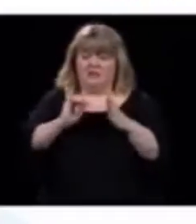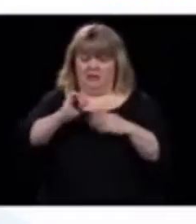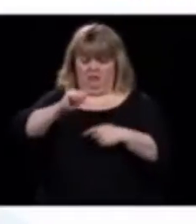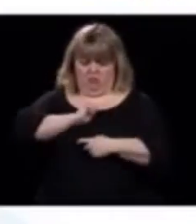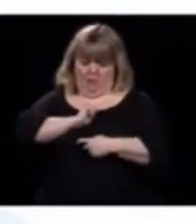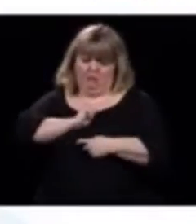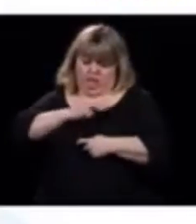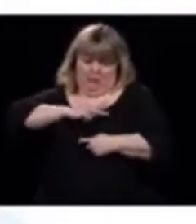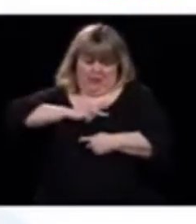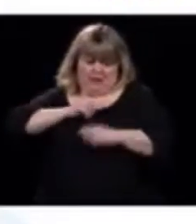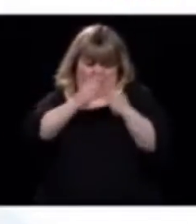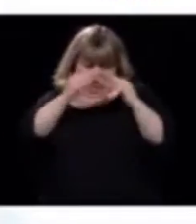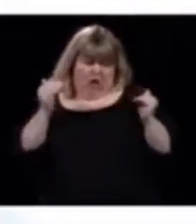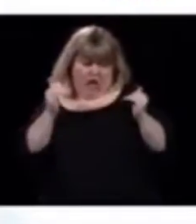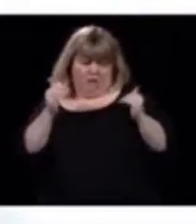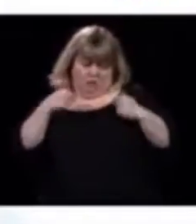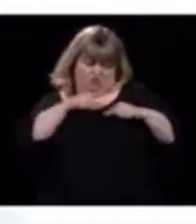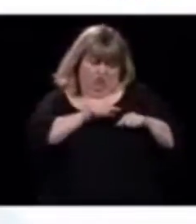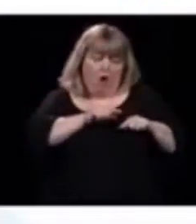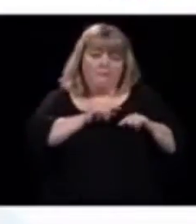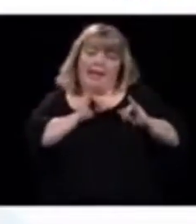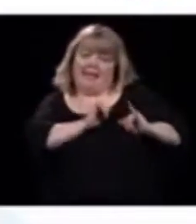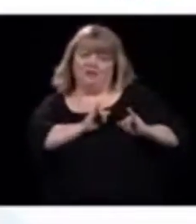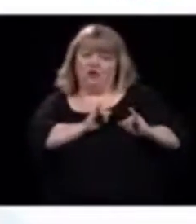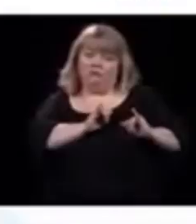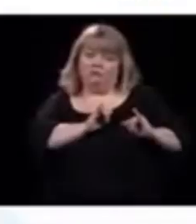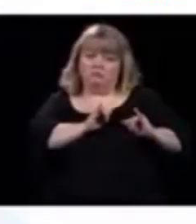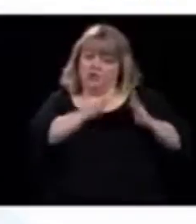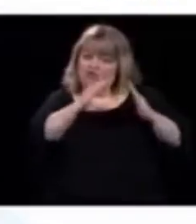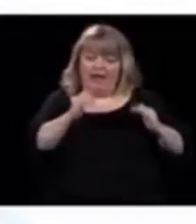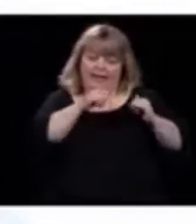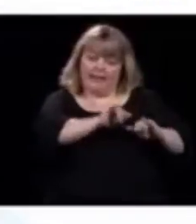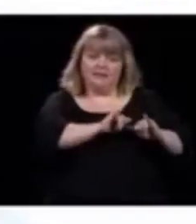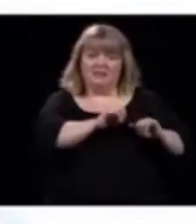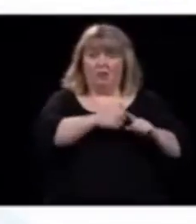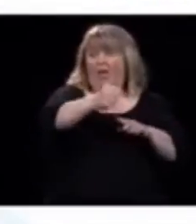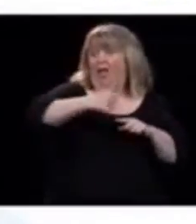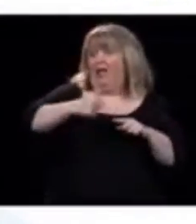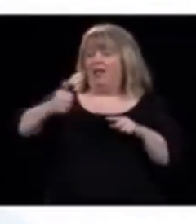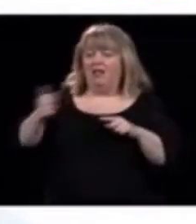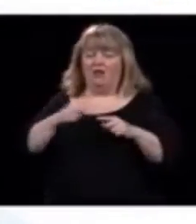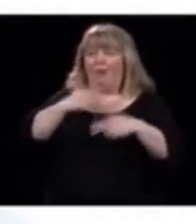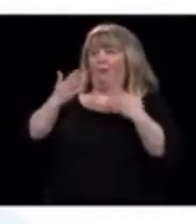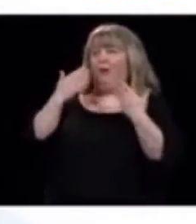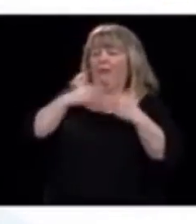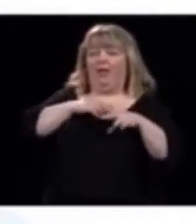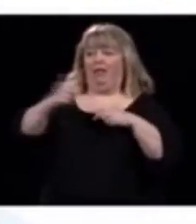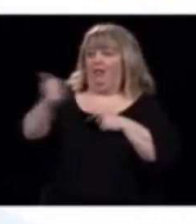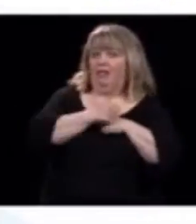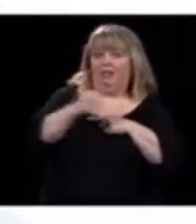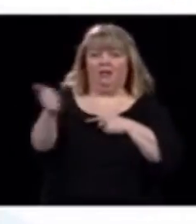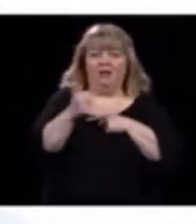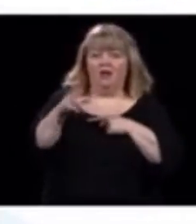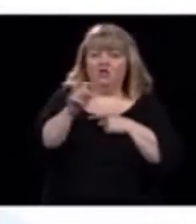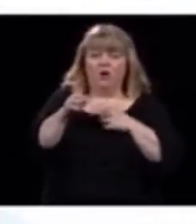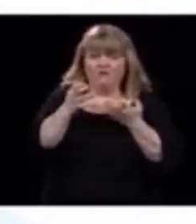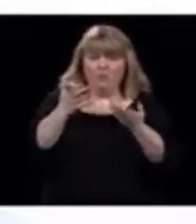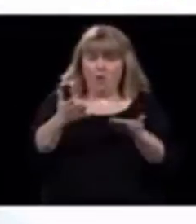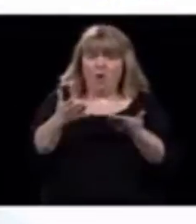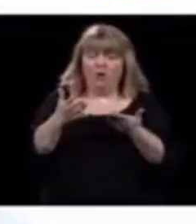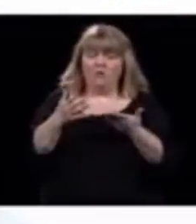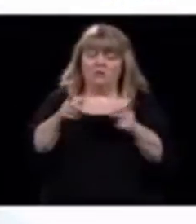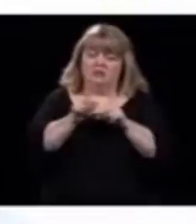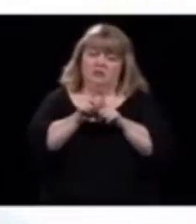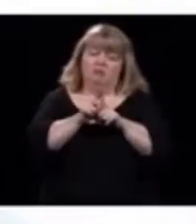vous êtes à votre chalet, vous restez à votre chalet. Donc, on ne veut pas de gens qui se promènent entre les régions, en